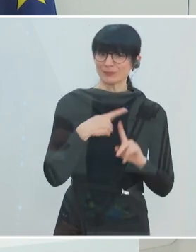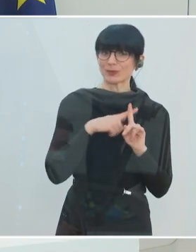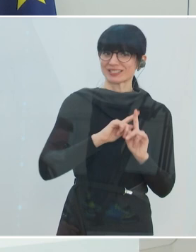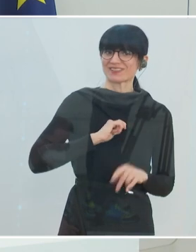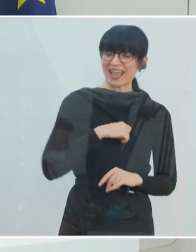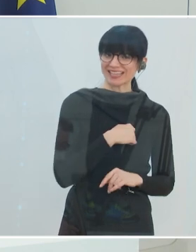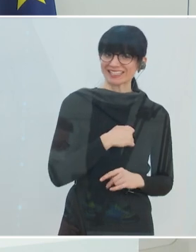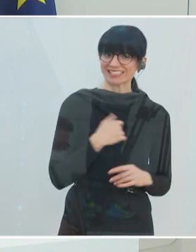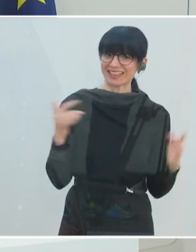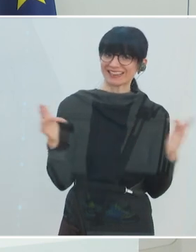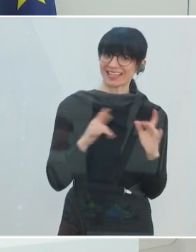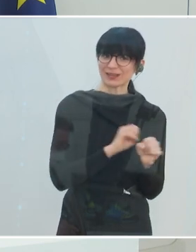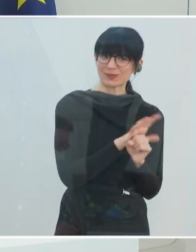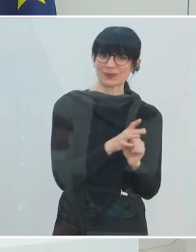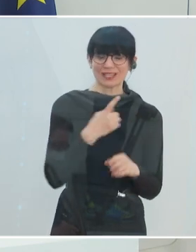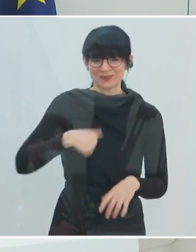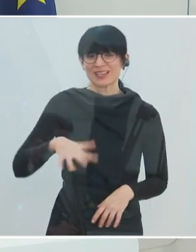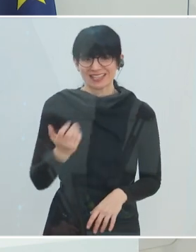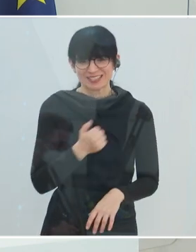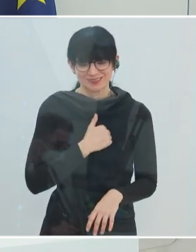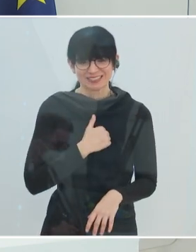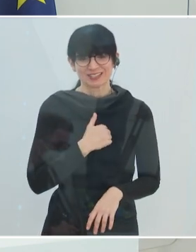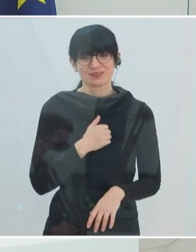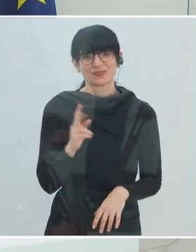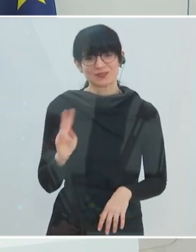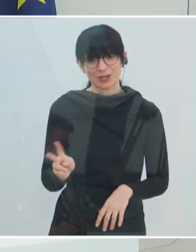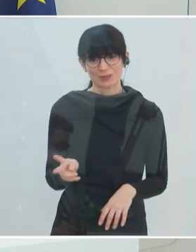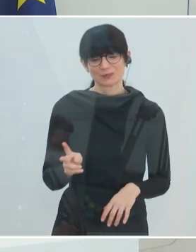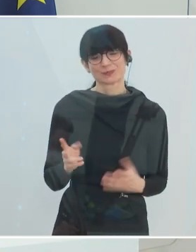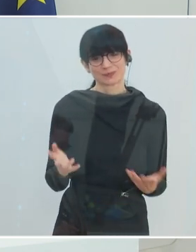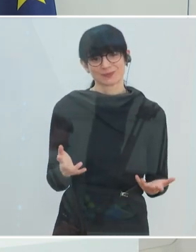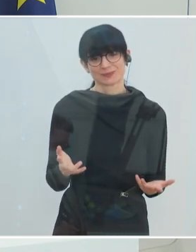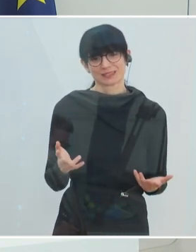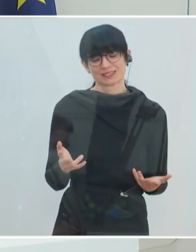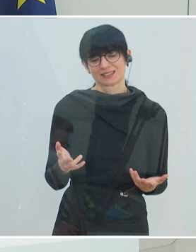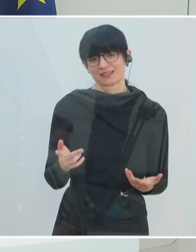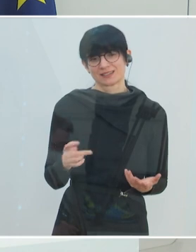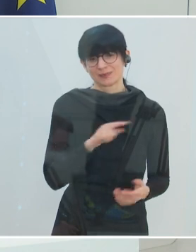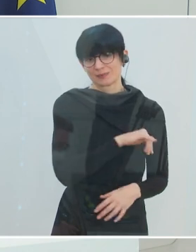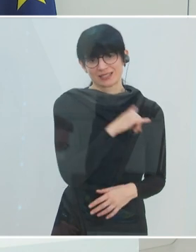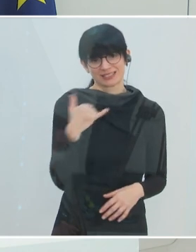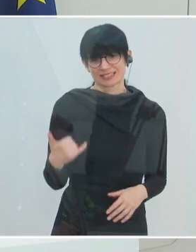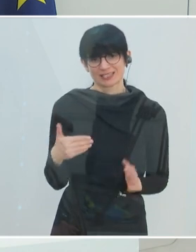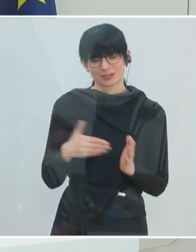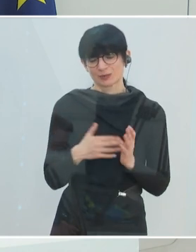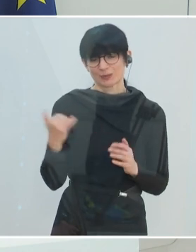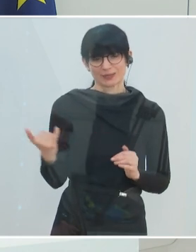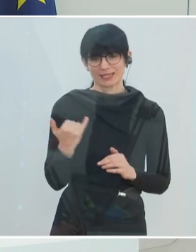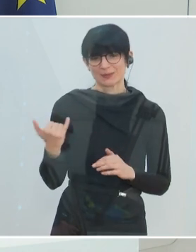gegen das Virus gewinnen werden. Warum? Also in meinem Grund, wir haben bis jetzt noch immer alle